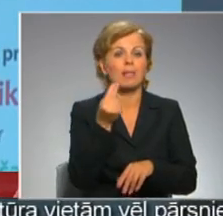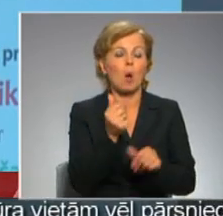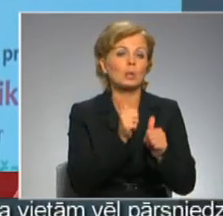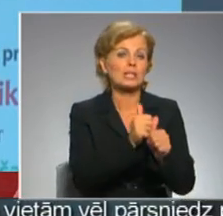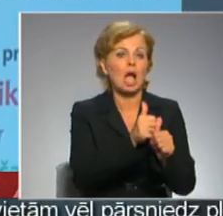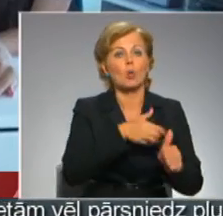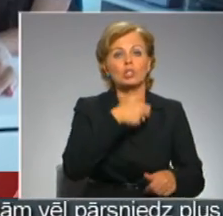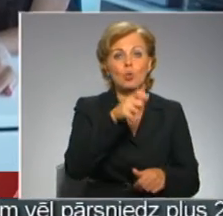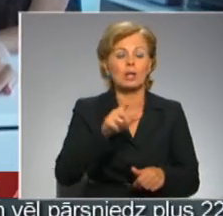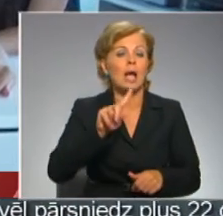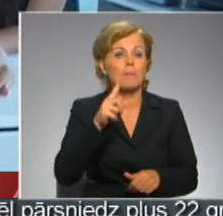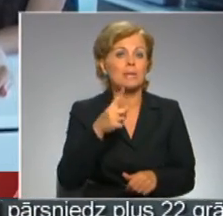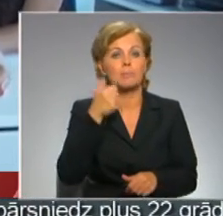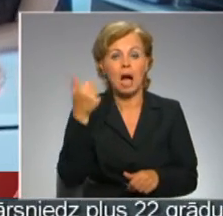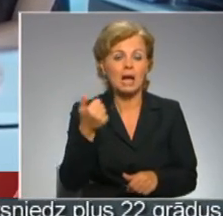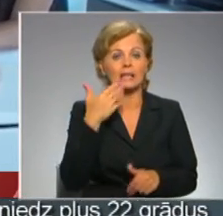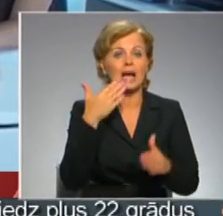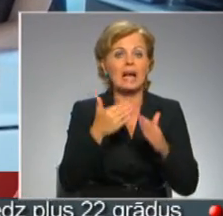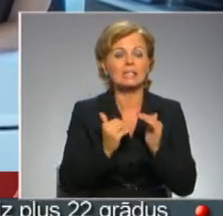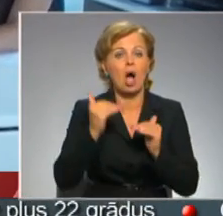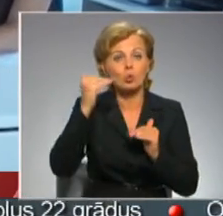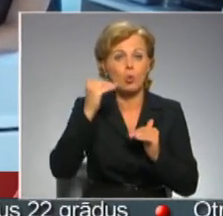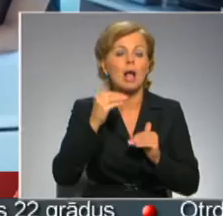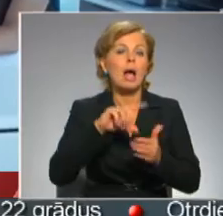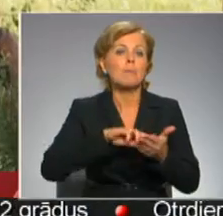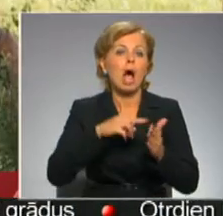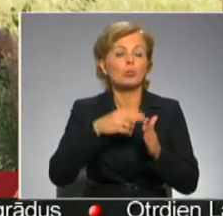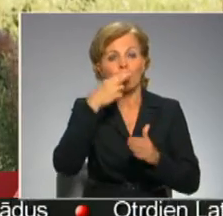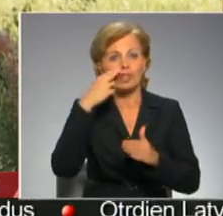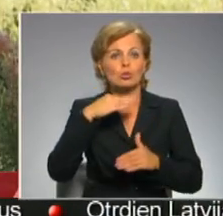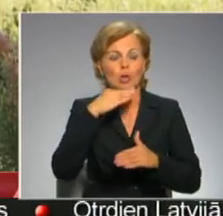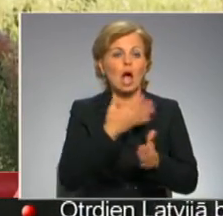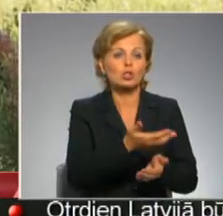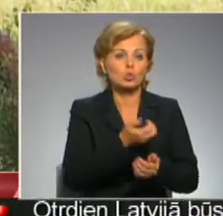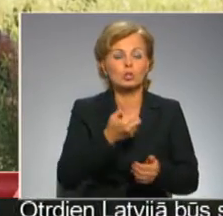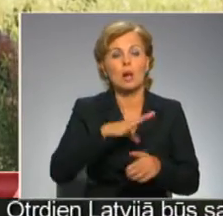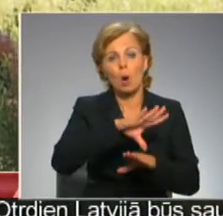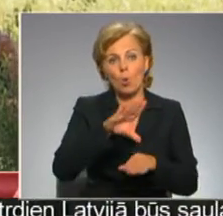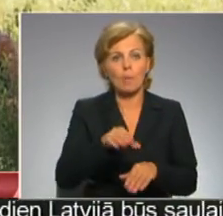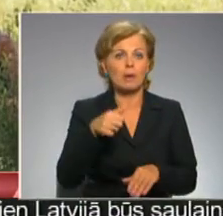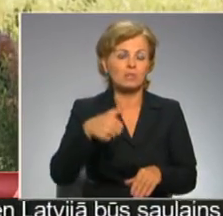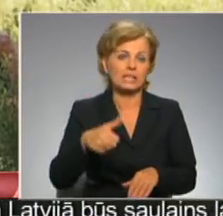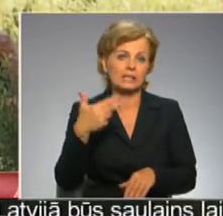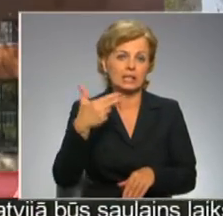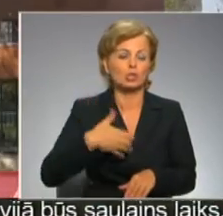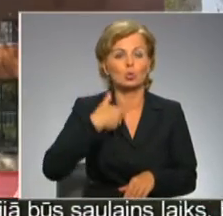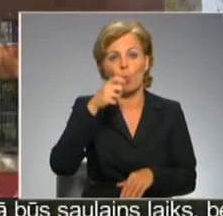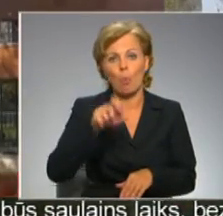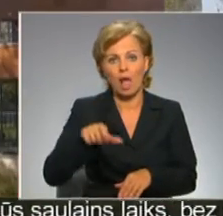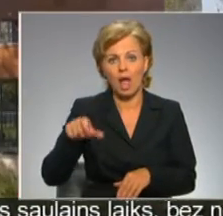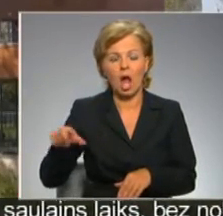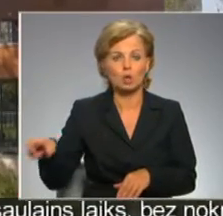skolēnam. Pirmajā gadā reizgns augstskola plāno vidusskolas klasēs uzņemt kopumā 63 skolēnus. Lāsme